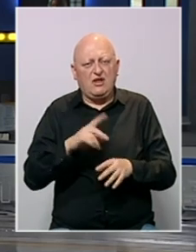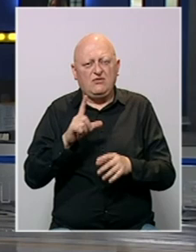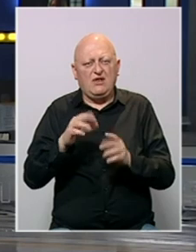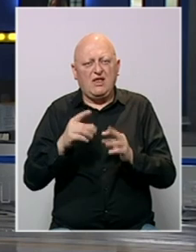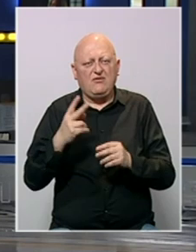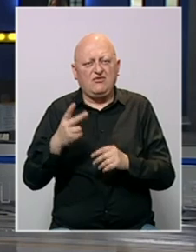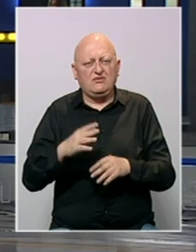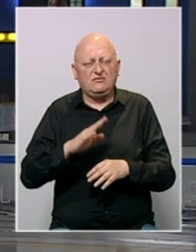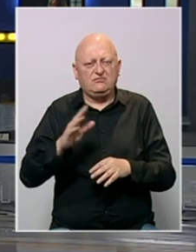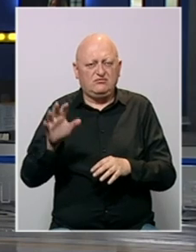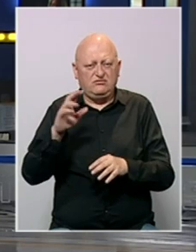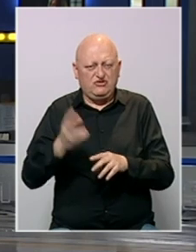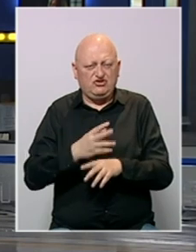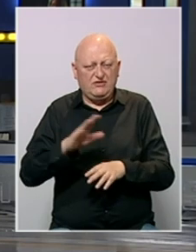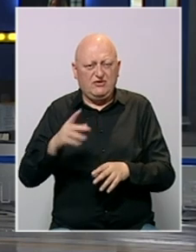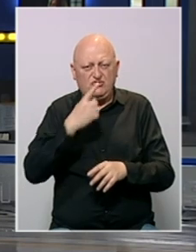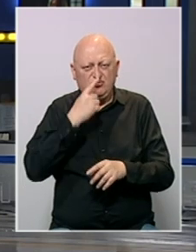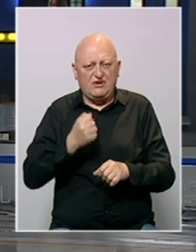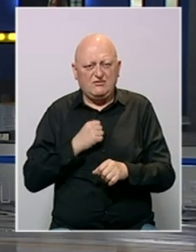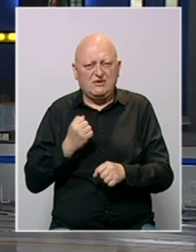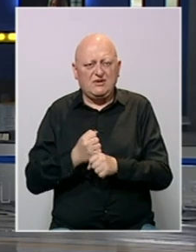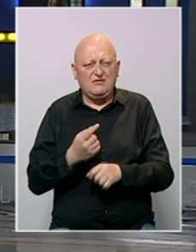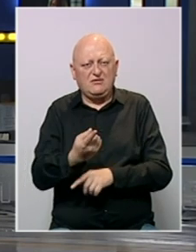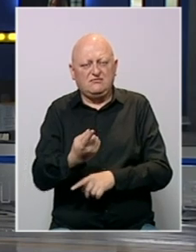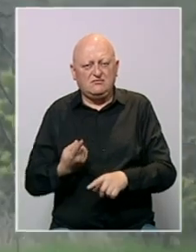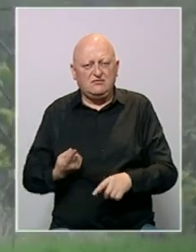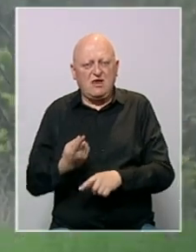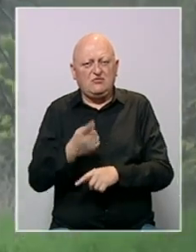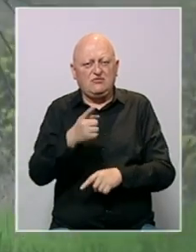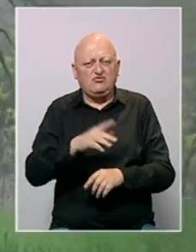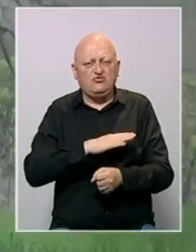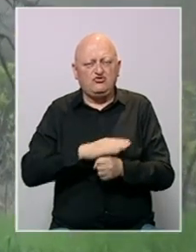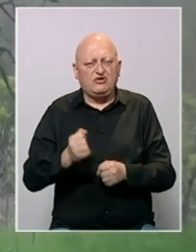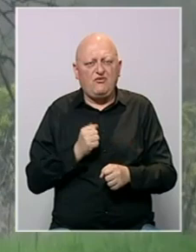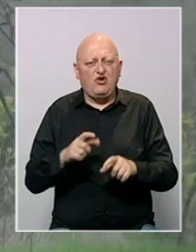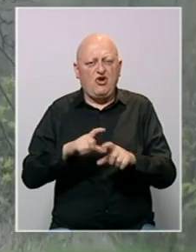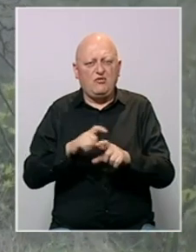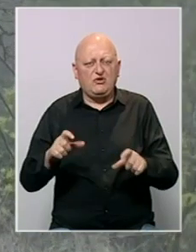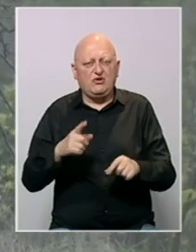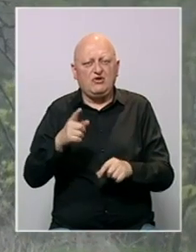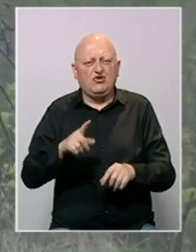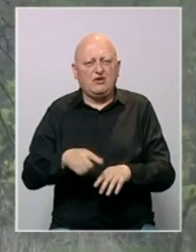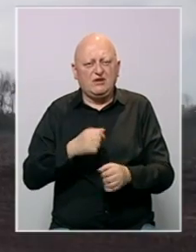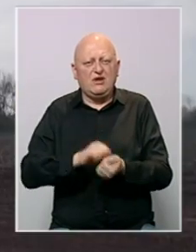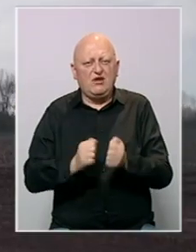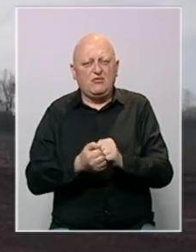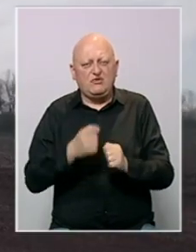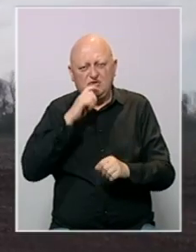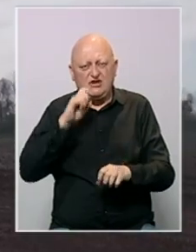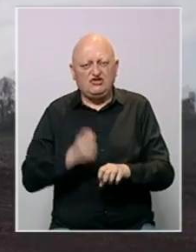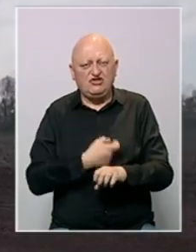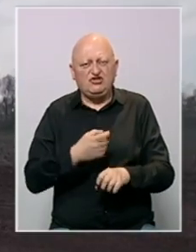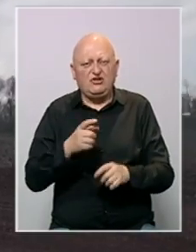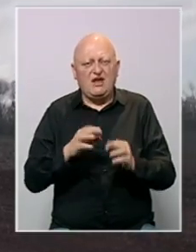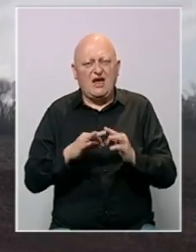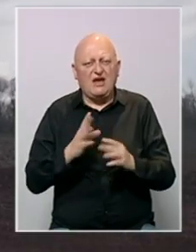je na regiji Lavov, na zapadu zemlje, ruska vojska izvela raketni napad u kojem je uništen vojni objekat. Dok i dalje traju borbe